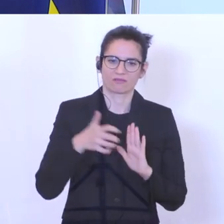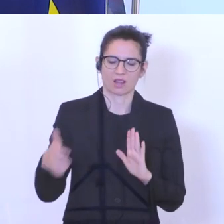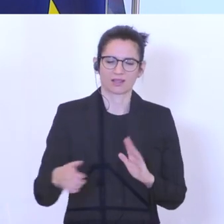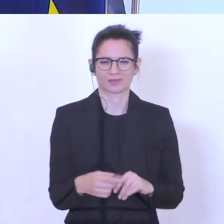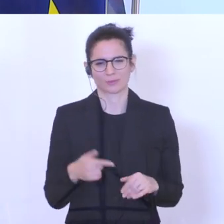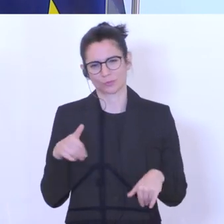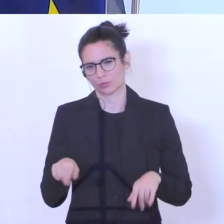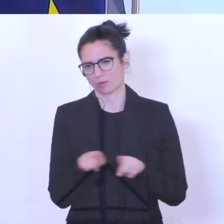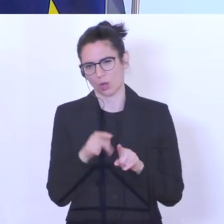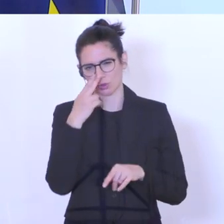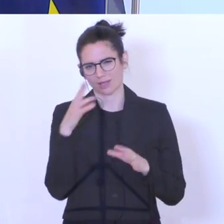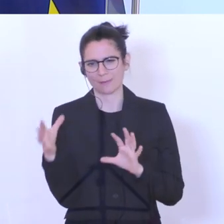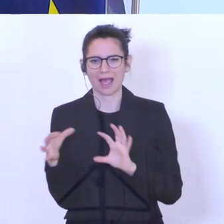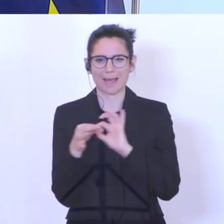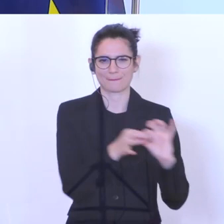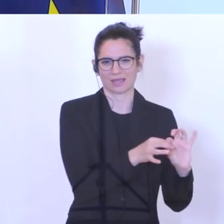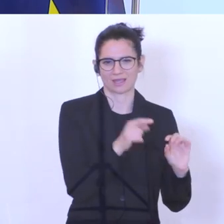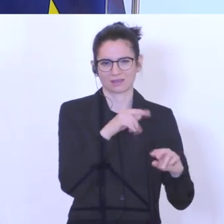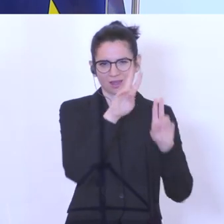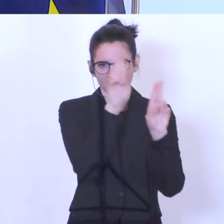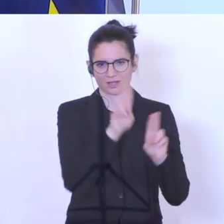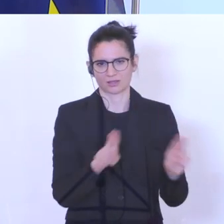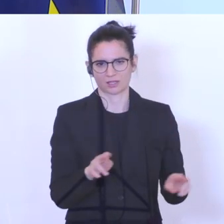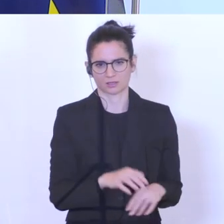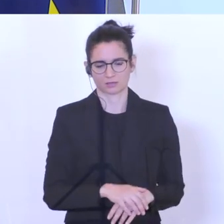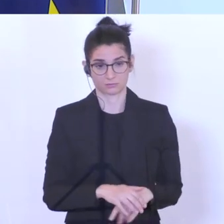internationalen Entwicklung ab, aber auch branchenspezifisch.